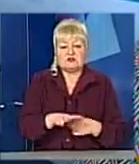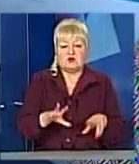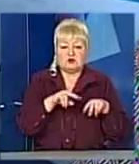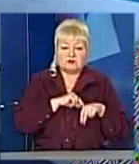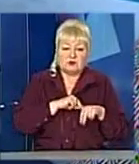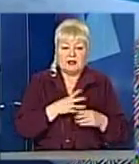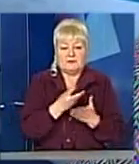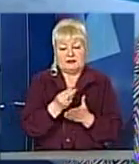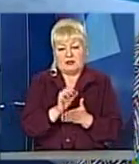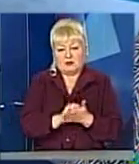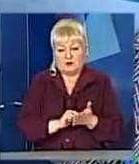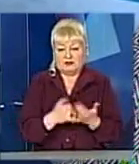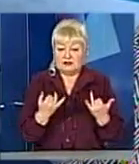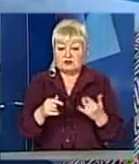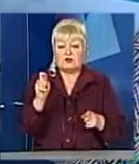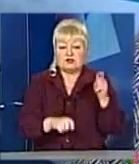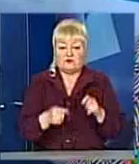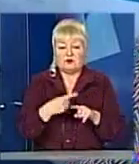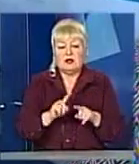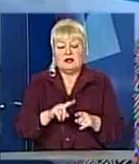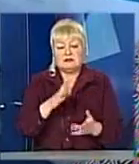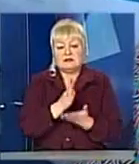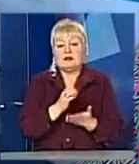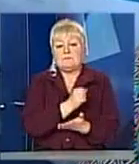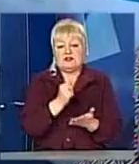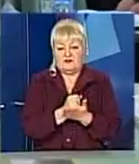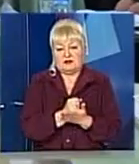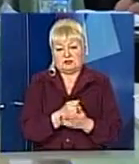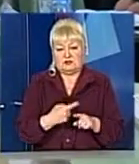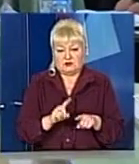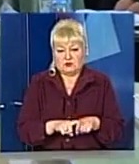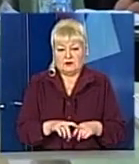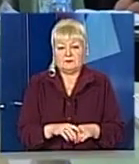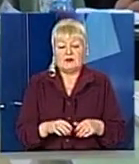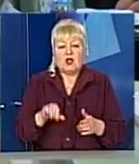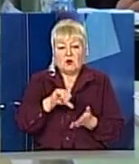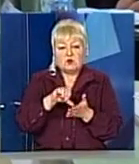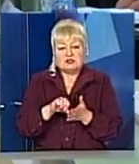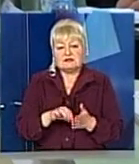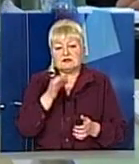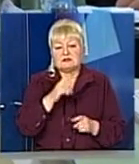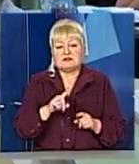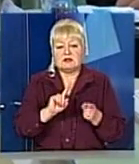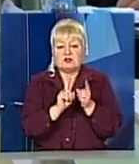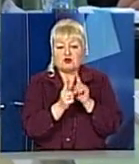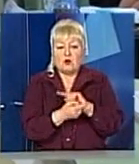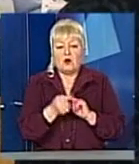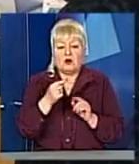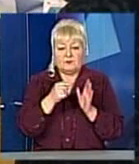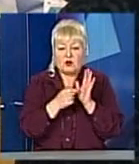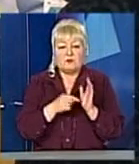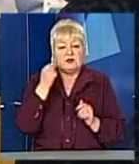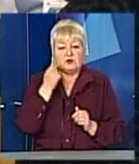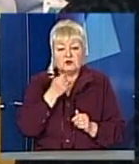з платниками податків. І сьогоднішній форум – це яскраве підтвердження такої співпраці. Учасники зазначили, що обмін досвідом, який відбувся під час